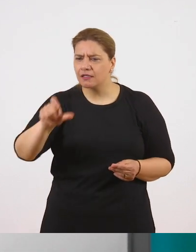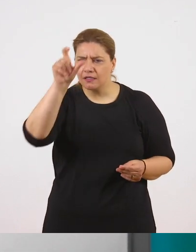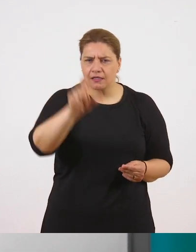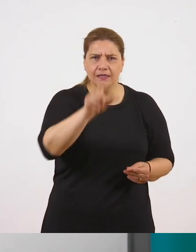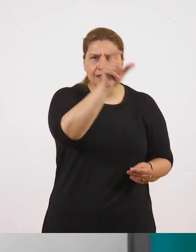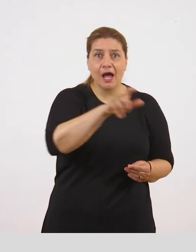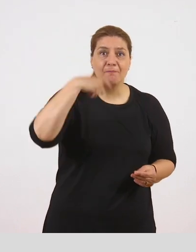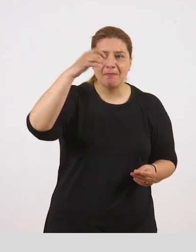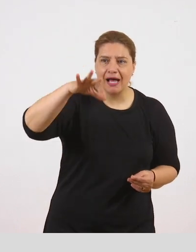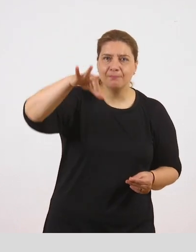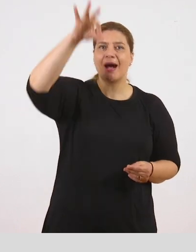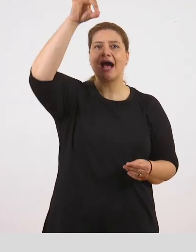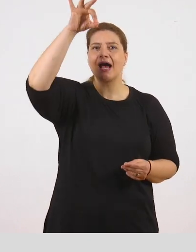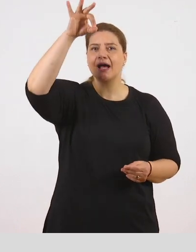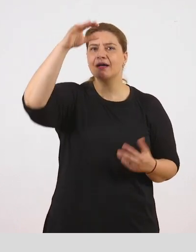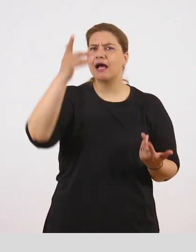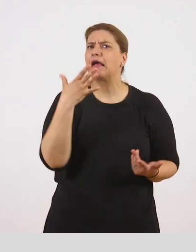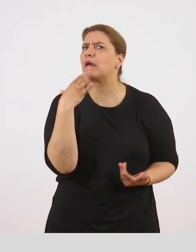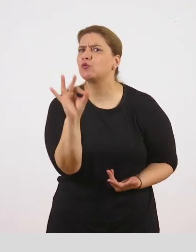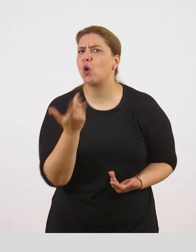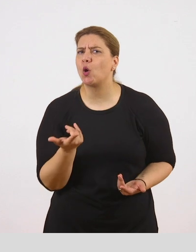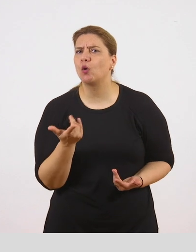πολύ. Για σκεφτείτε.